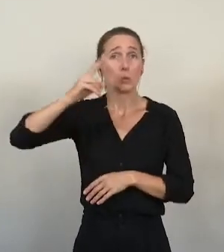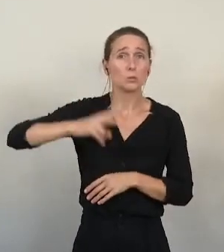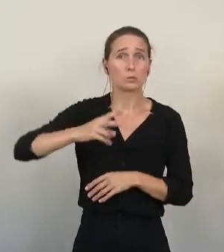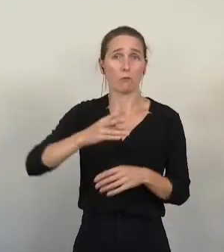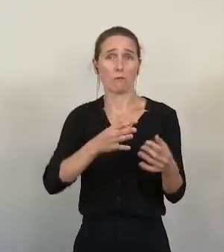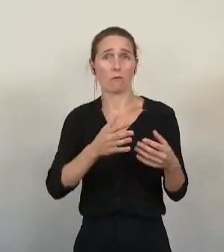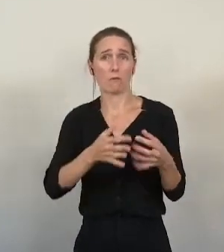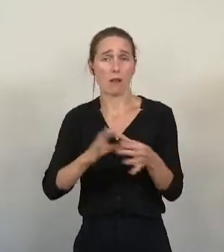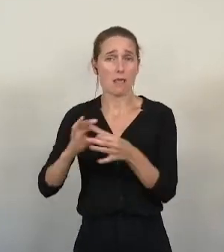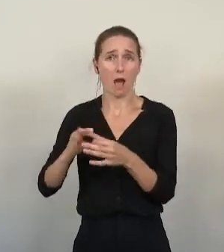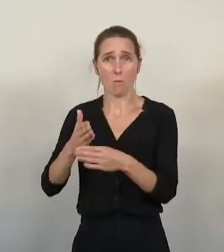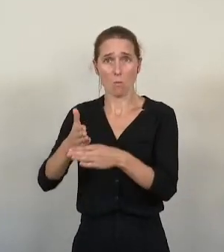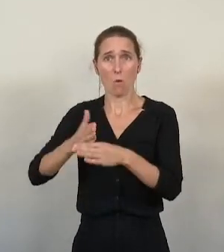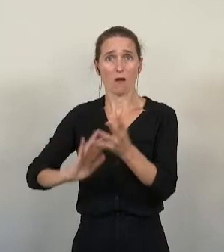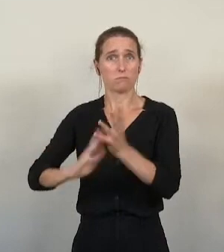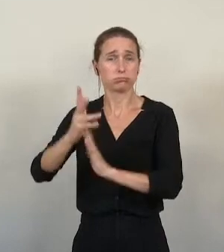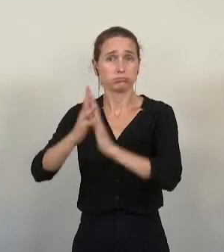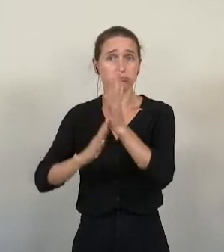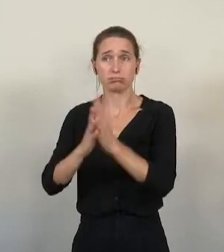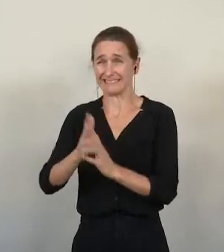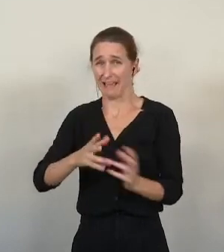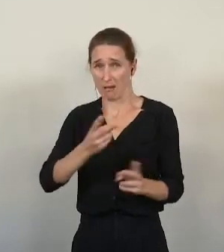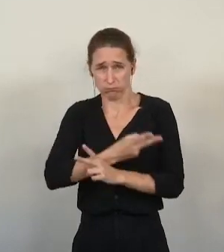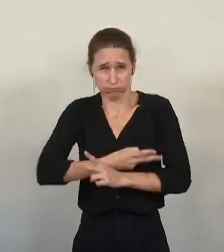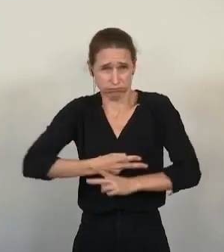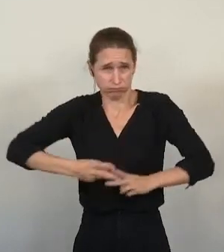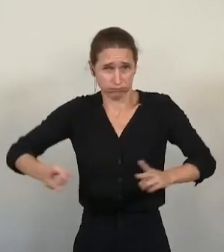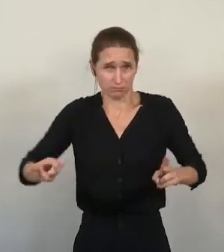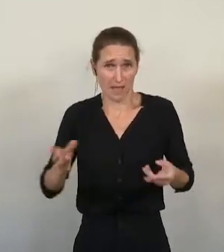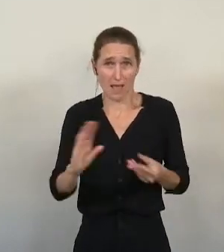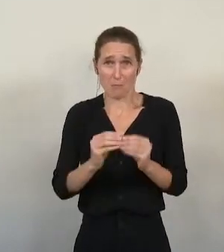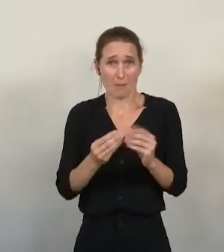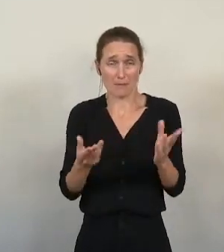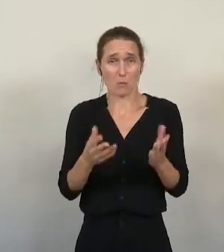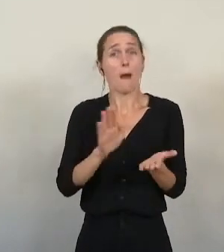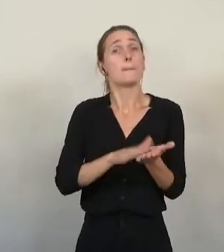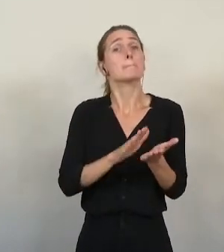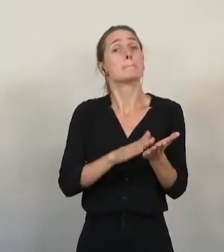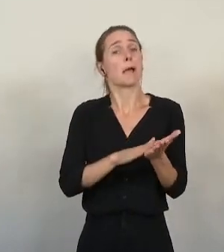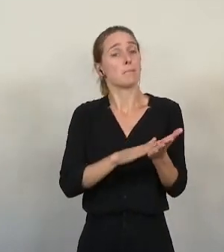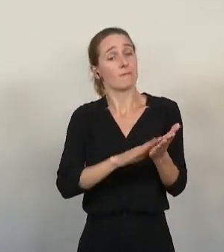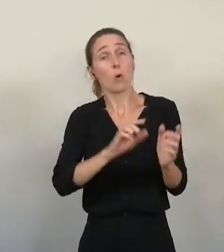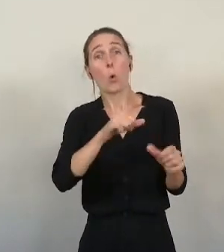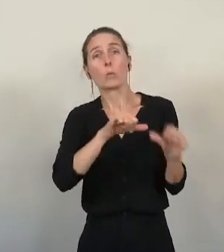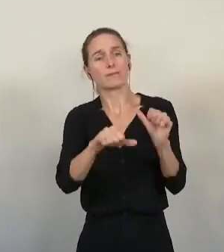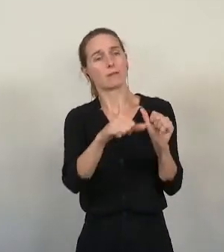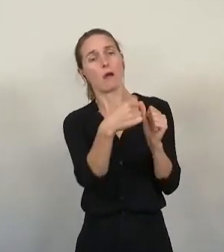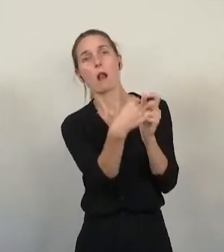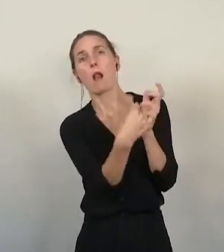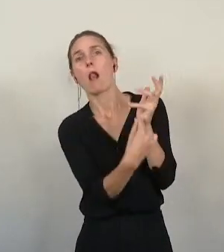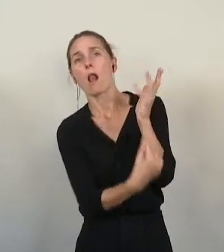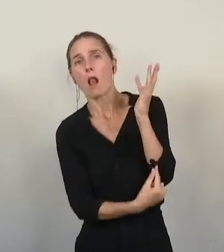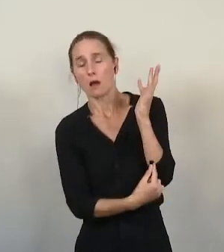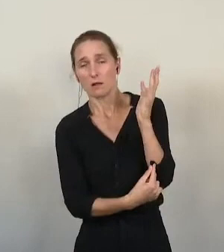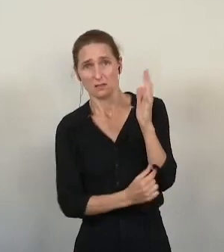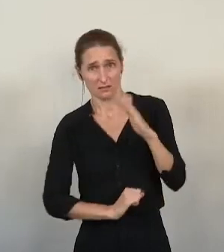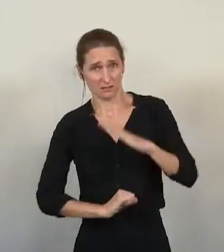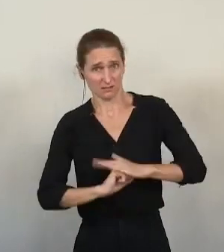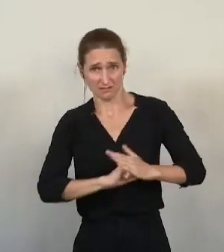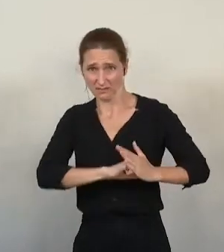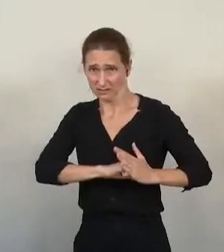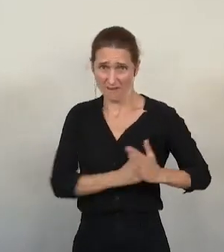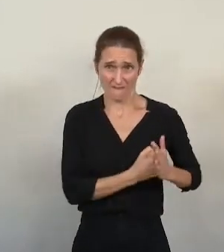'attribution de cette prime sont devenus tellement restrictifs, comme par exemple ne pouvoir remplacer un poêle que s'il date d'avant 2002,